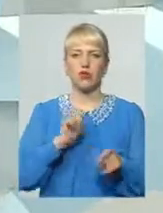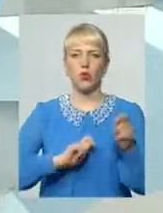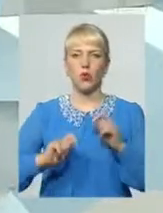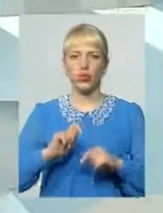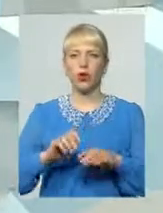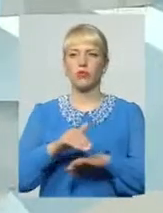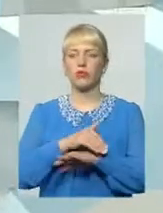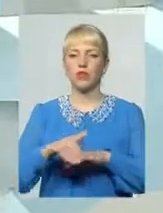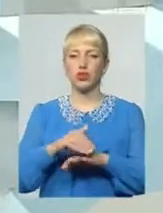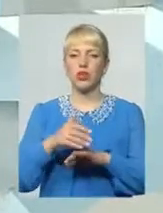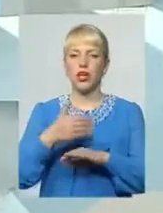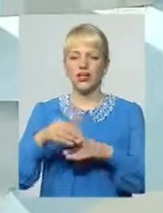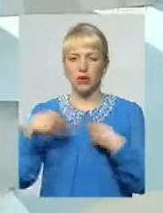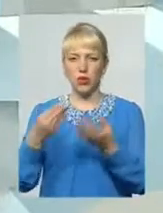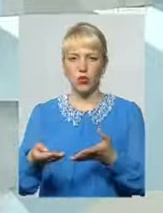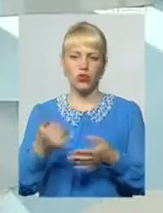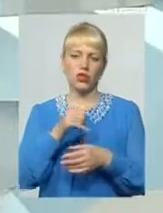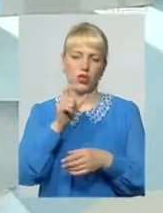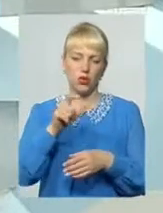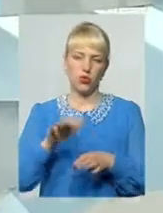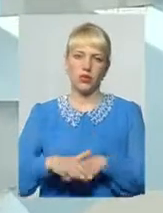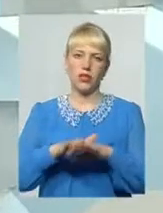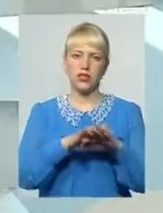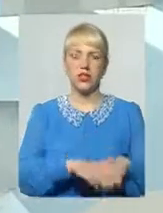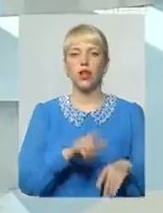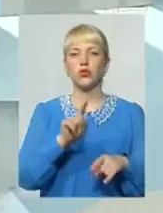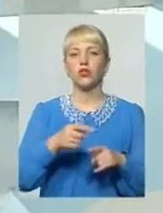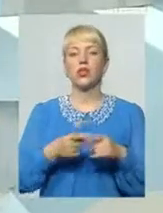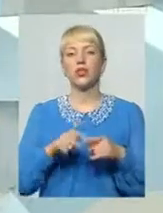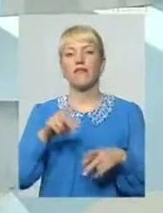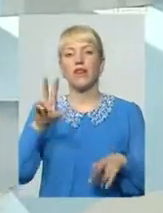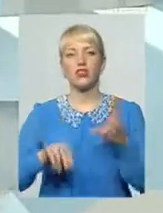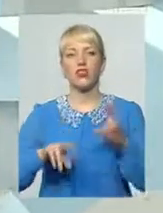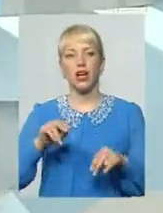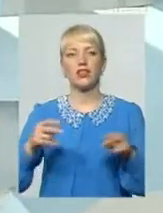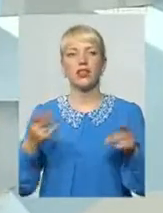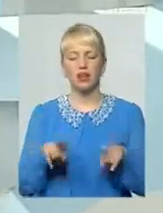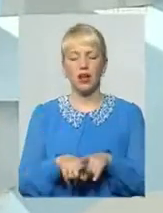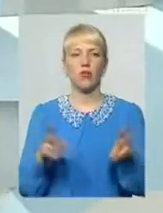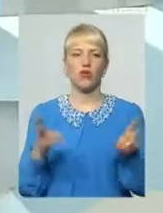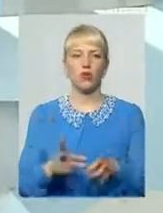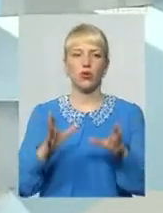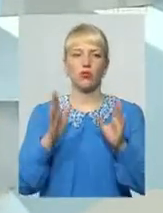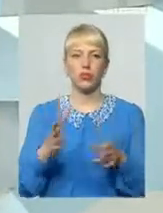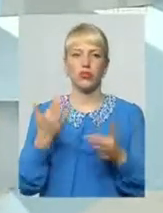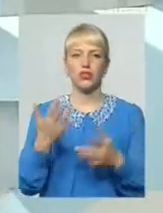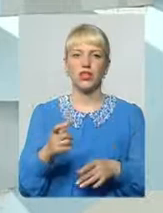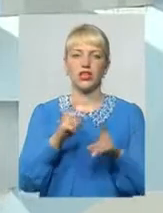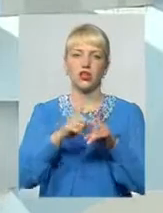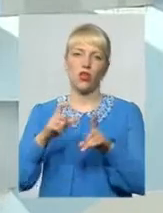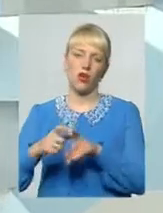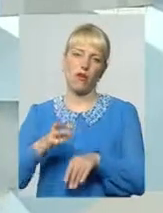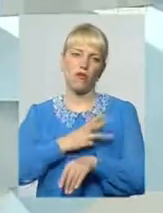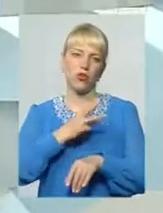Адресно даю адреси, і вони пересилають туди Оце вважаю, так повинно зараз бути Оскільки слово волонтер, мені